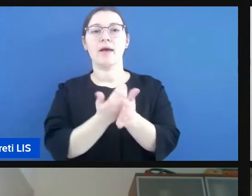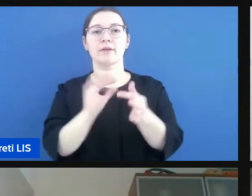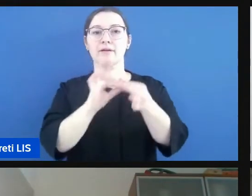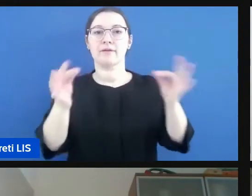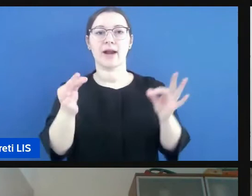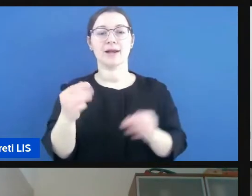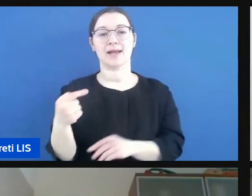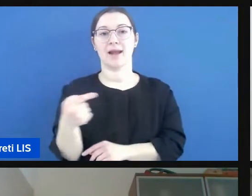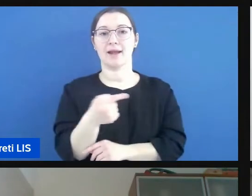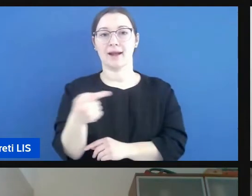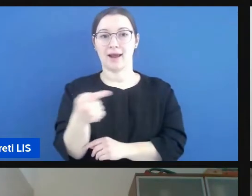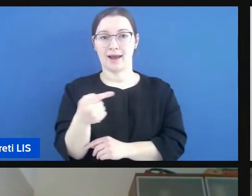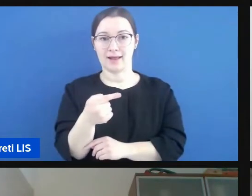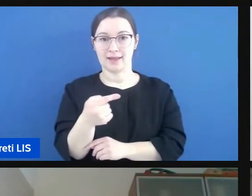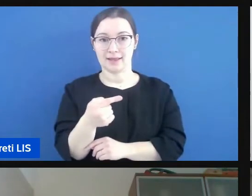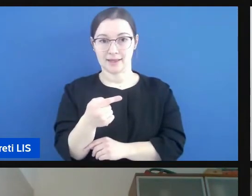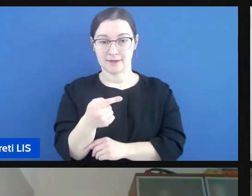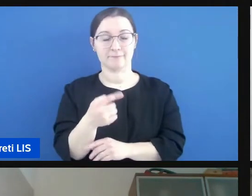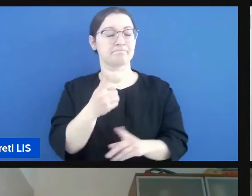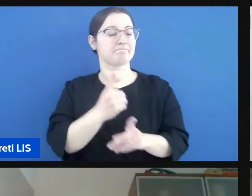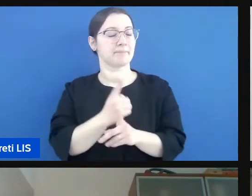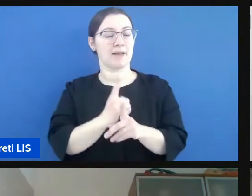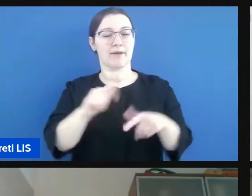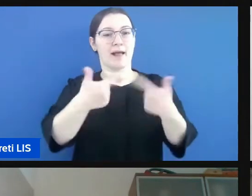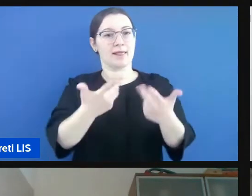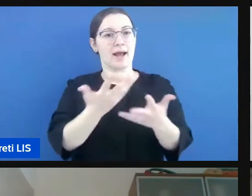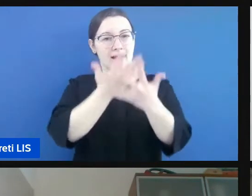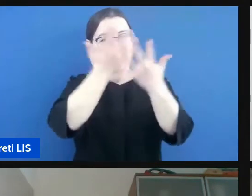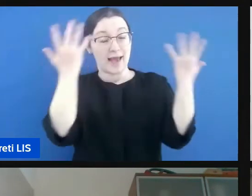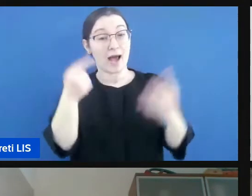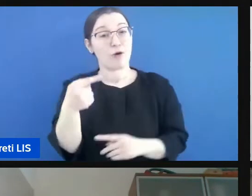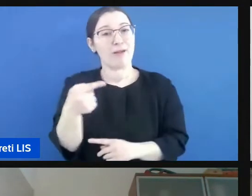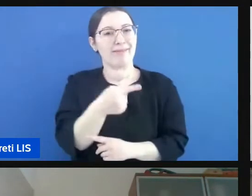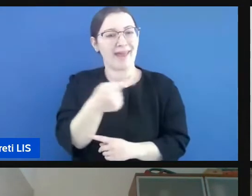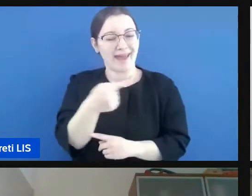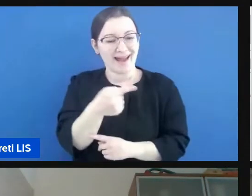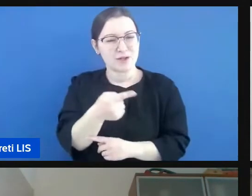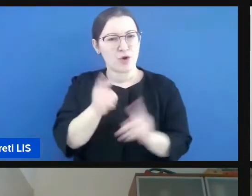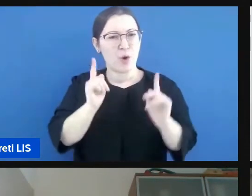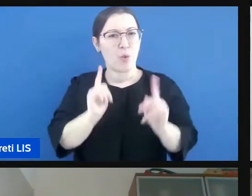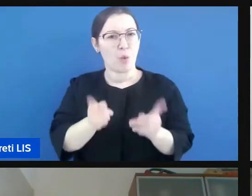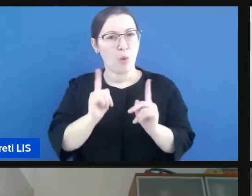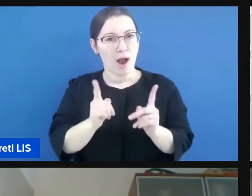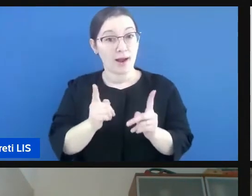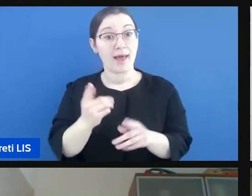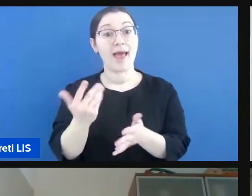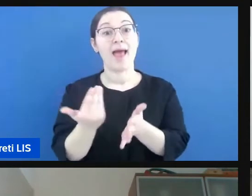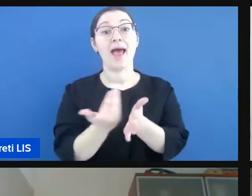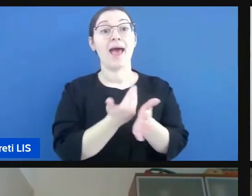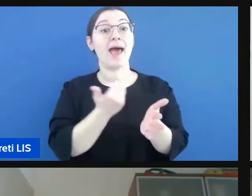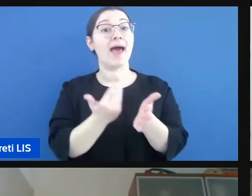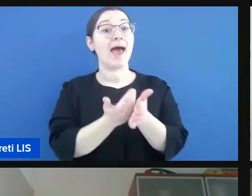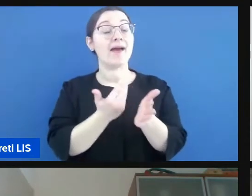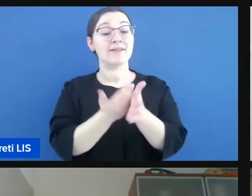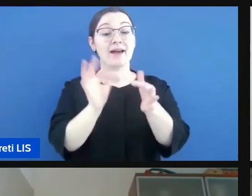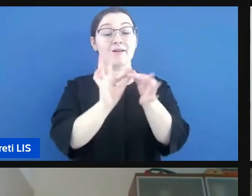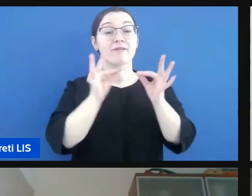mettere in evidenza la negazione evitando però di inserire